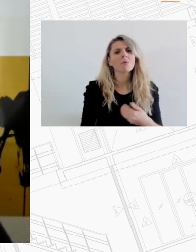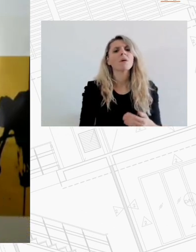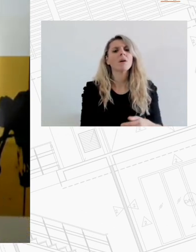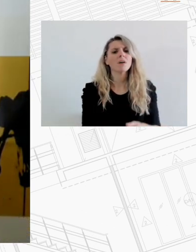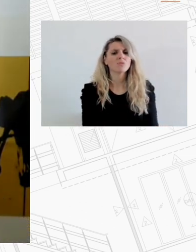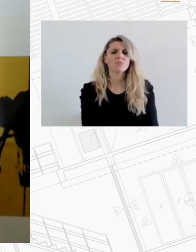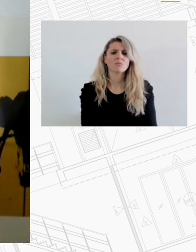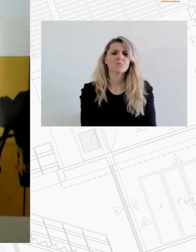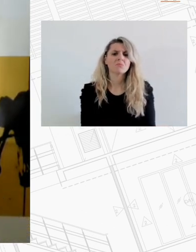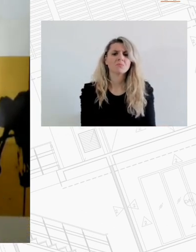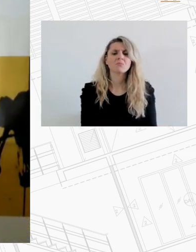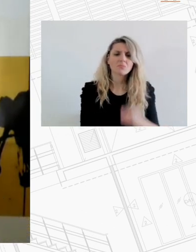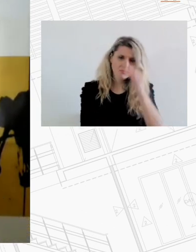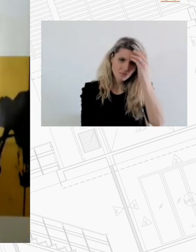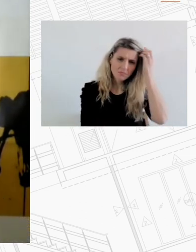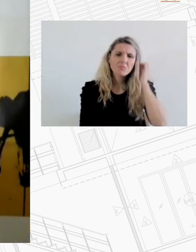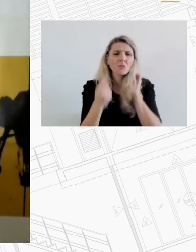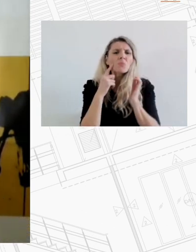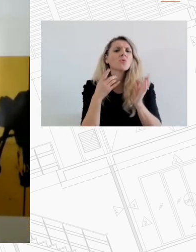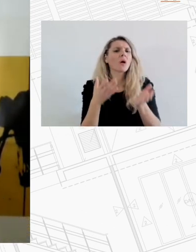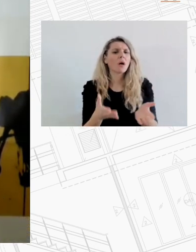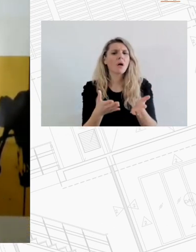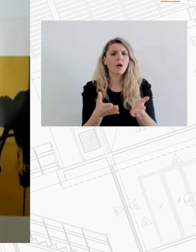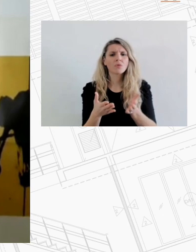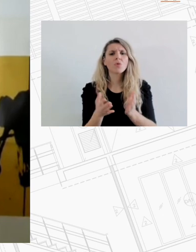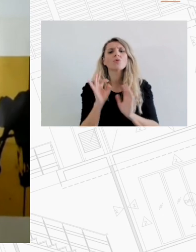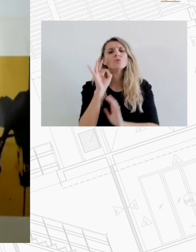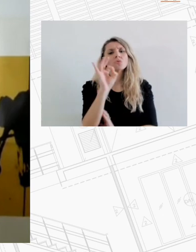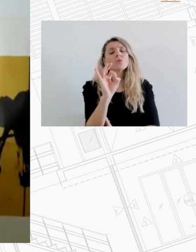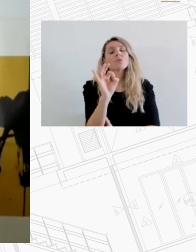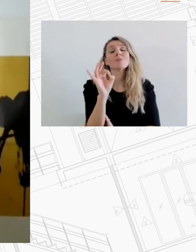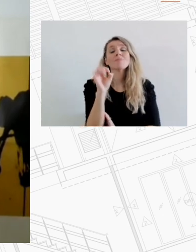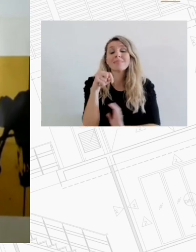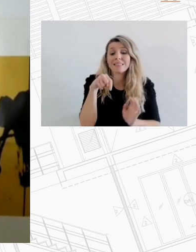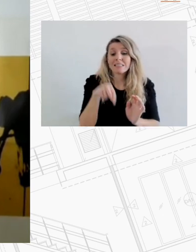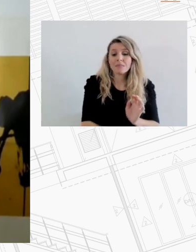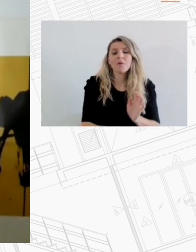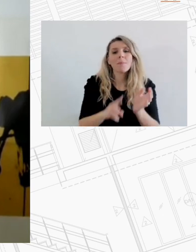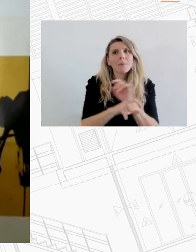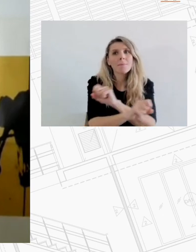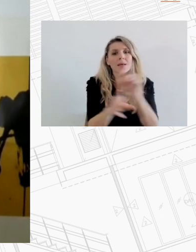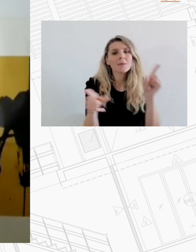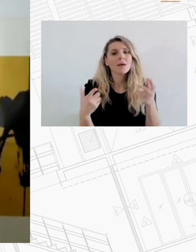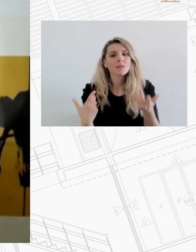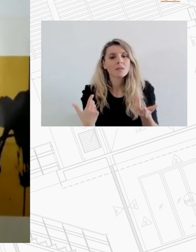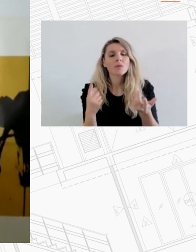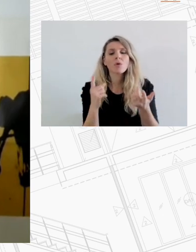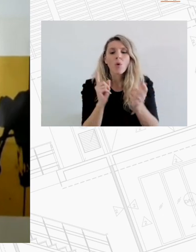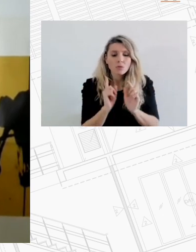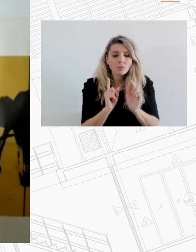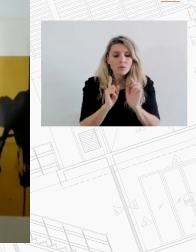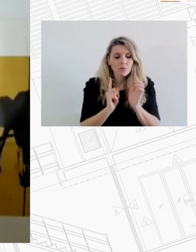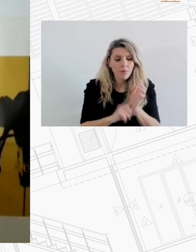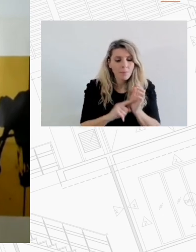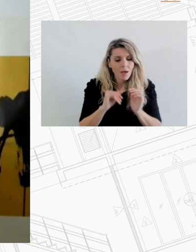νομίζω το διακύβευμα και αυτό με το οποίο πρέπει να μείνουμε σήμερα είναι ότι μένουν να γίνουν πάρα πολλά βήματα και